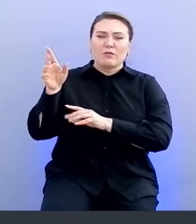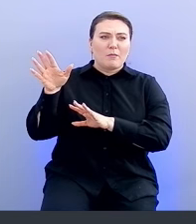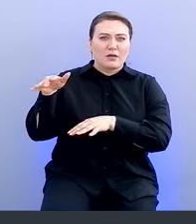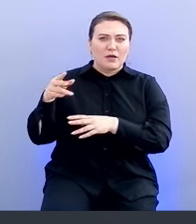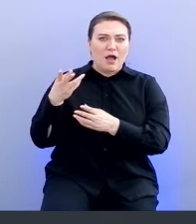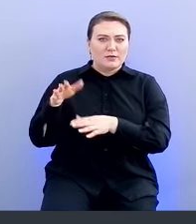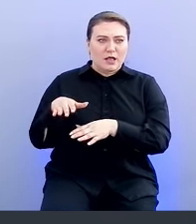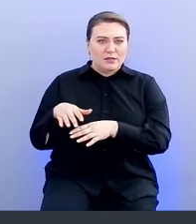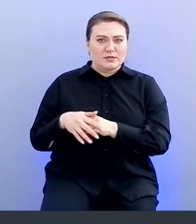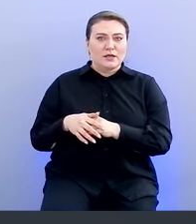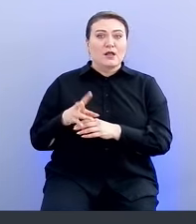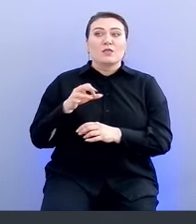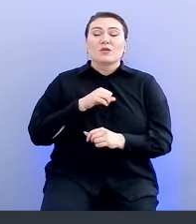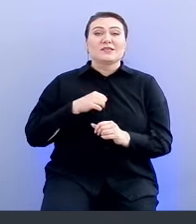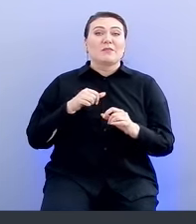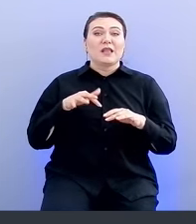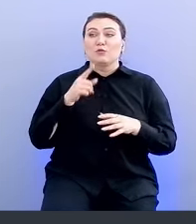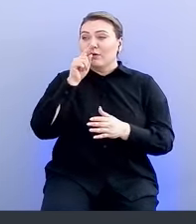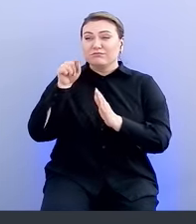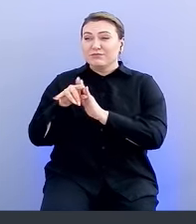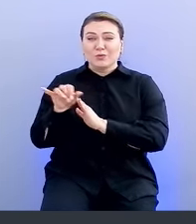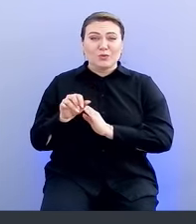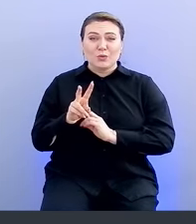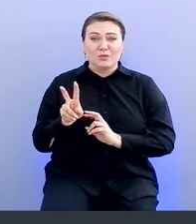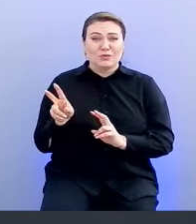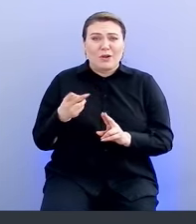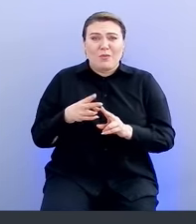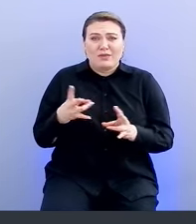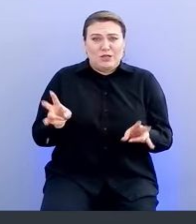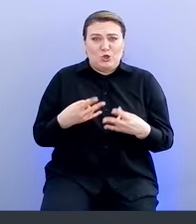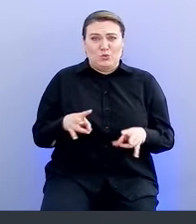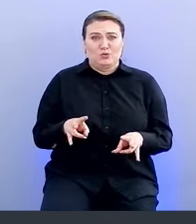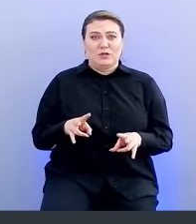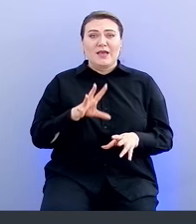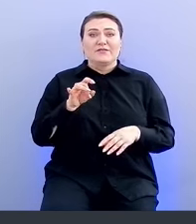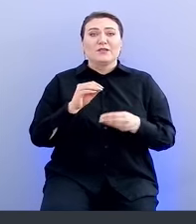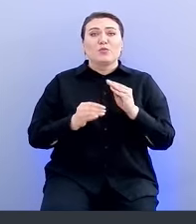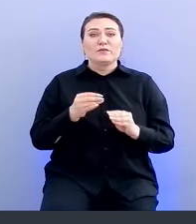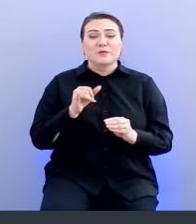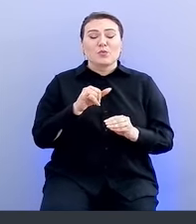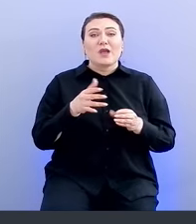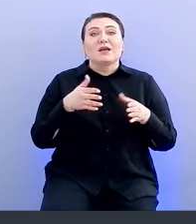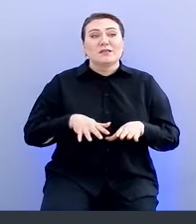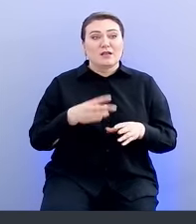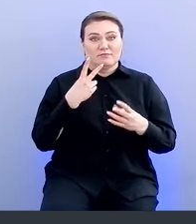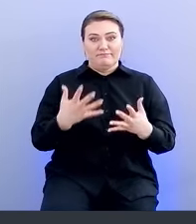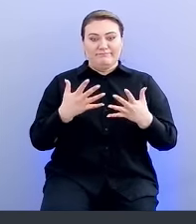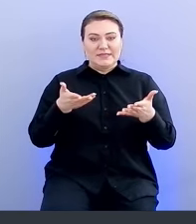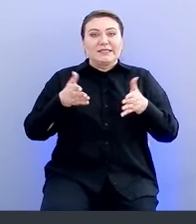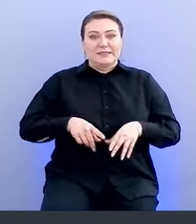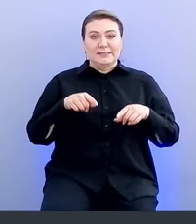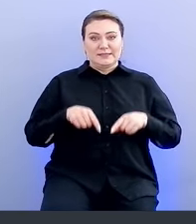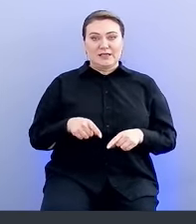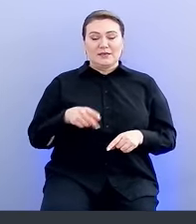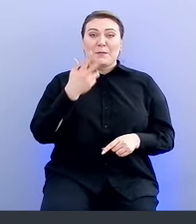если вдруг он нужен. Но на самом деле туда никто не ходит, потому что им это не нужно. Все уязвимости у них остались здесь. Остался